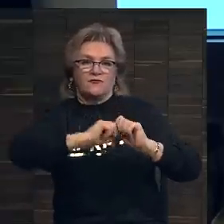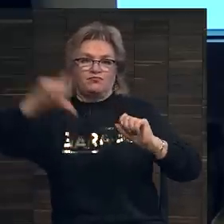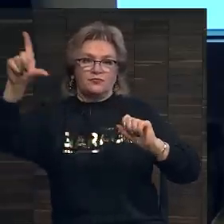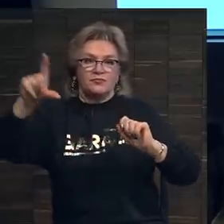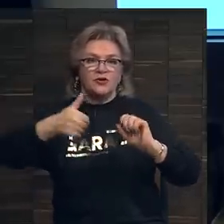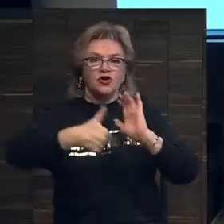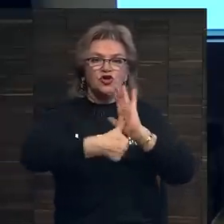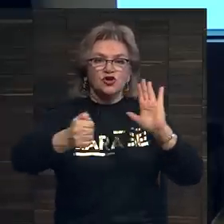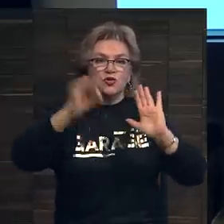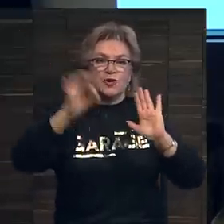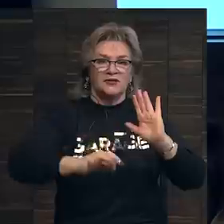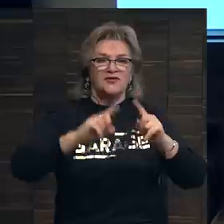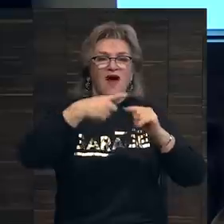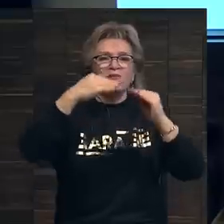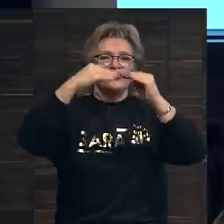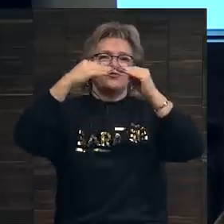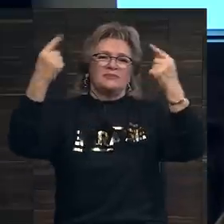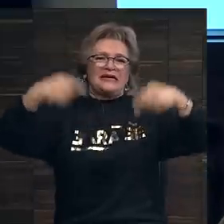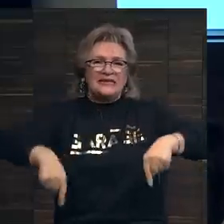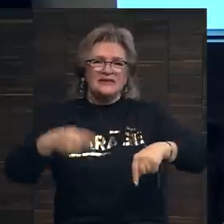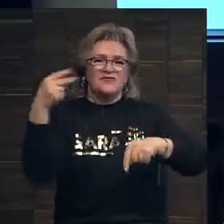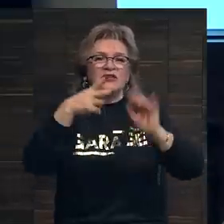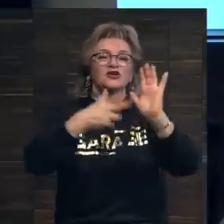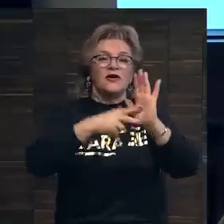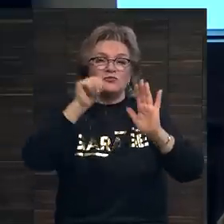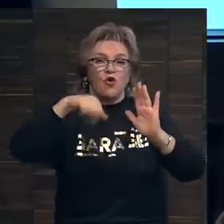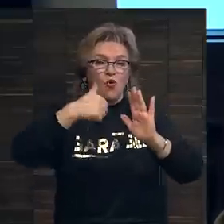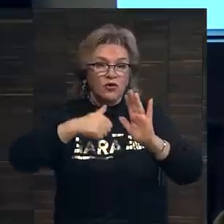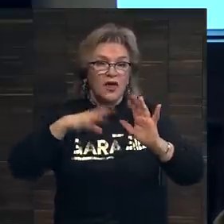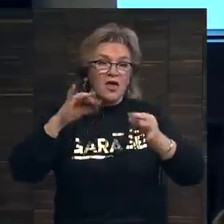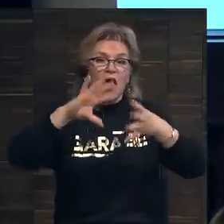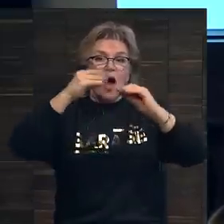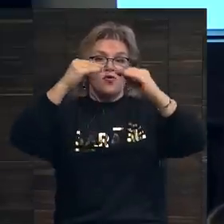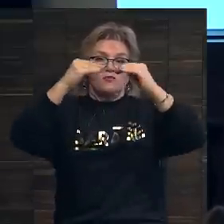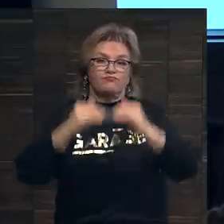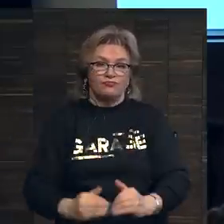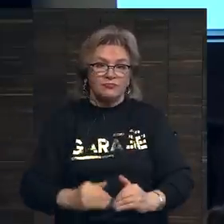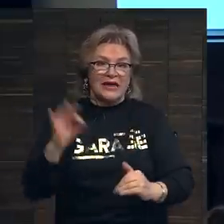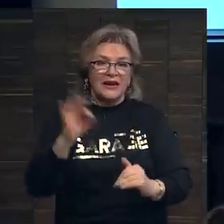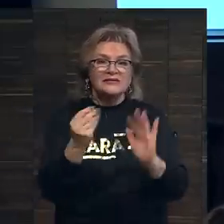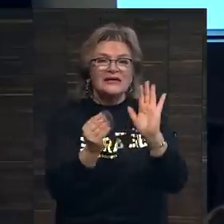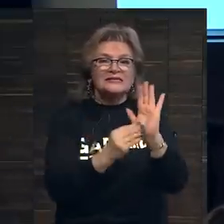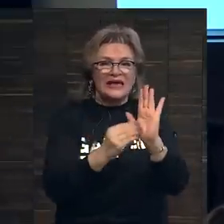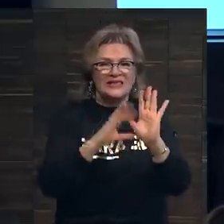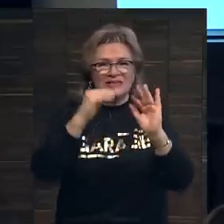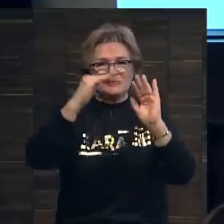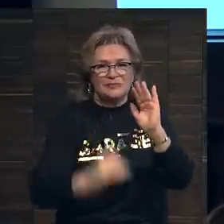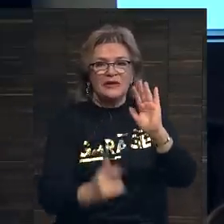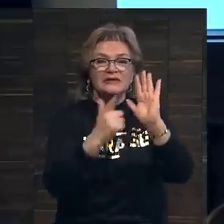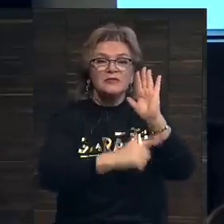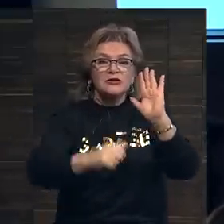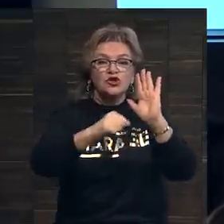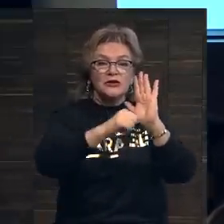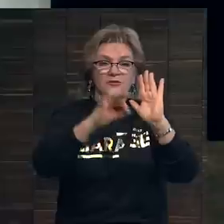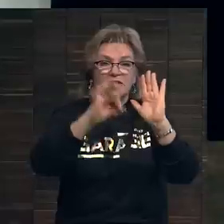К сожалению, произошел потом кризис 2008 года, и объем резко уменьшился, цены в общем снизились на 76